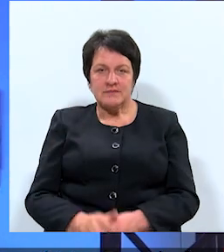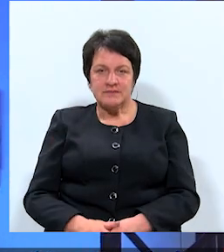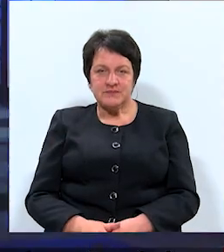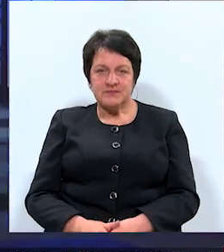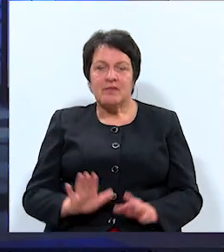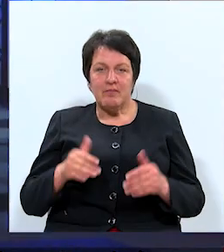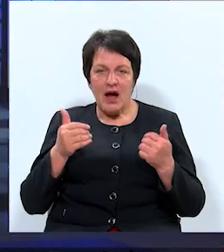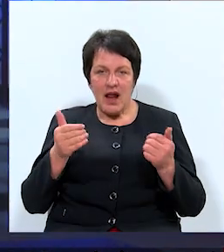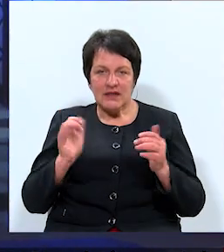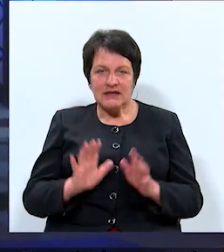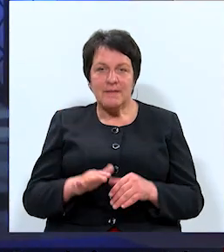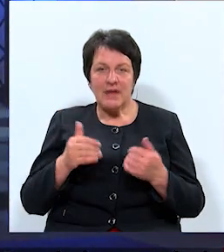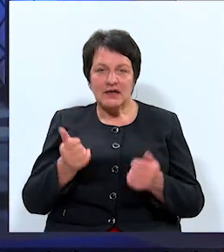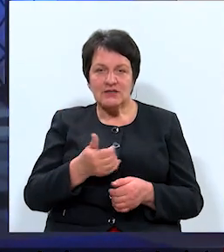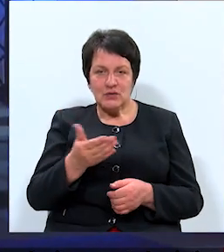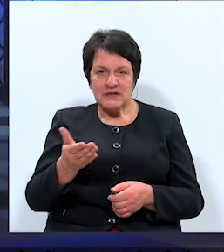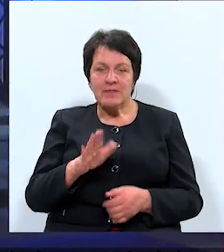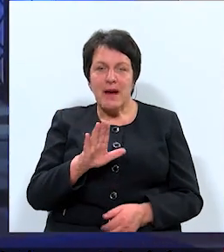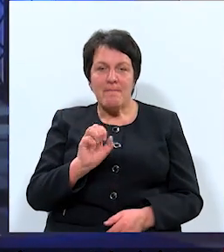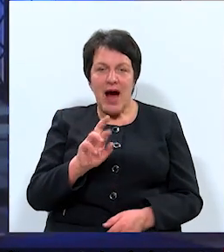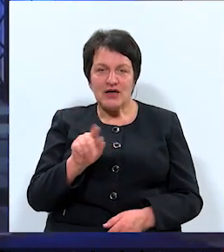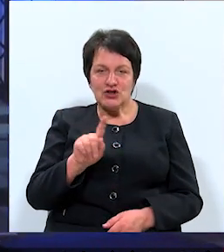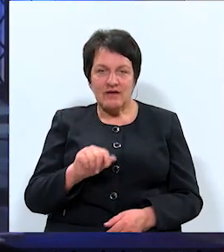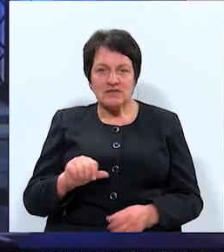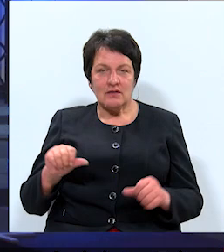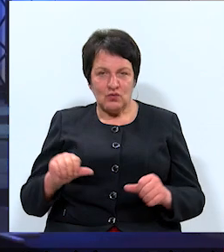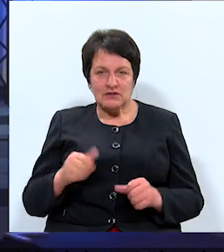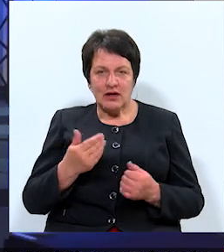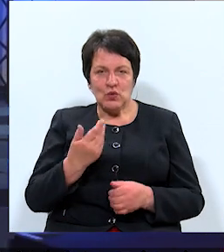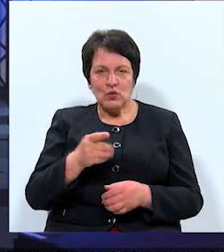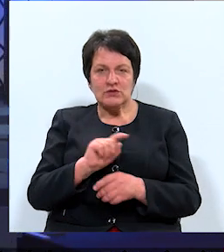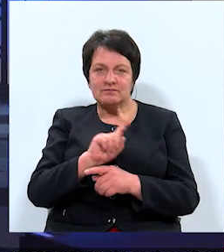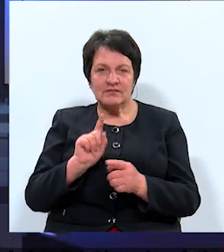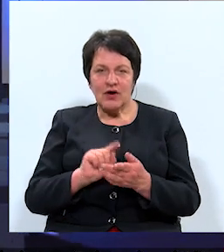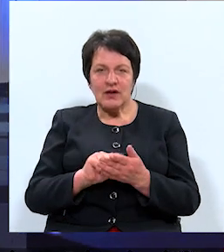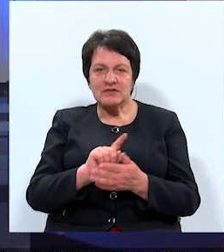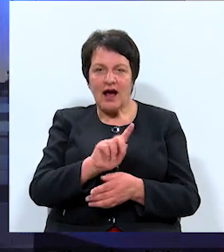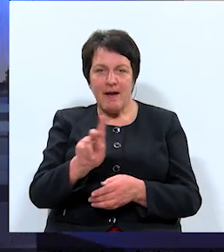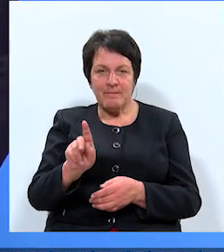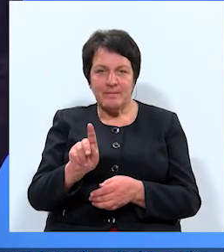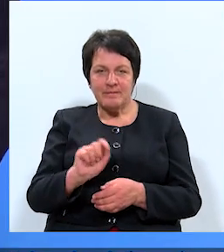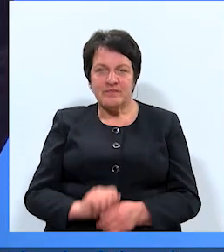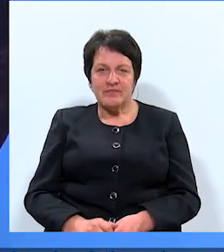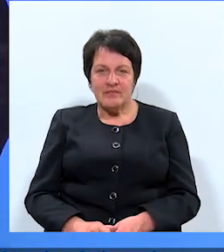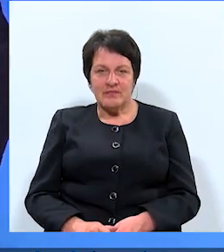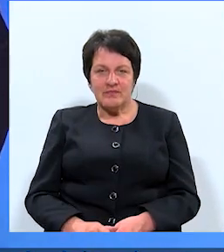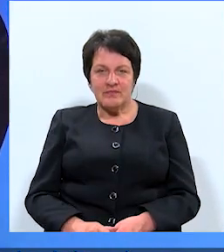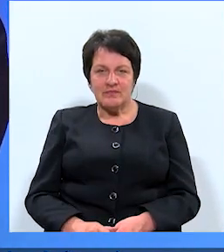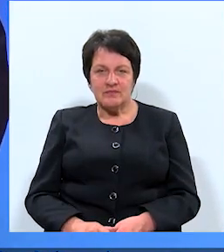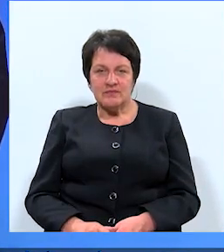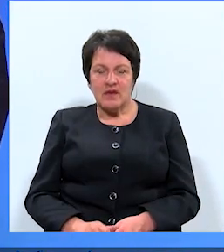Super. Paldies. Paldies jums. Baršēsk, kungs, tagad jūs. Jautājums, kuram jūs esat sagatījot savējo? Nu,